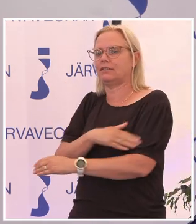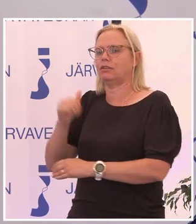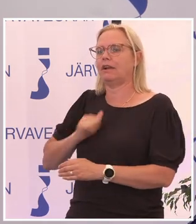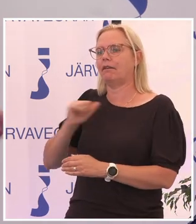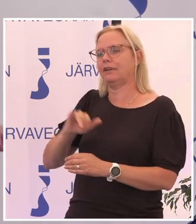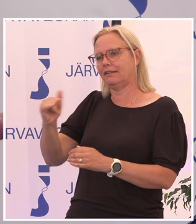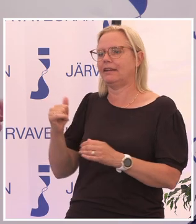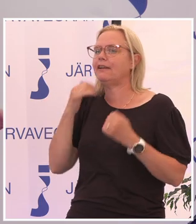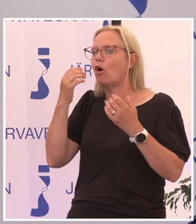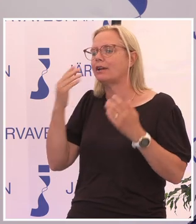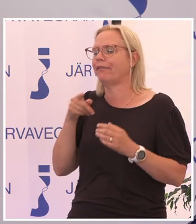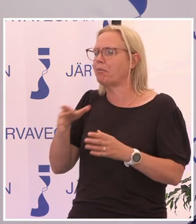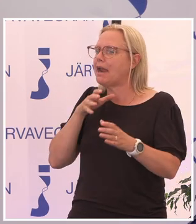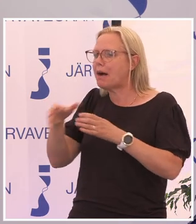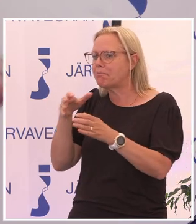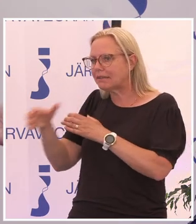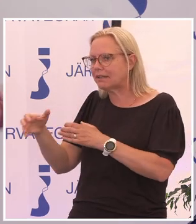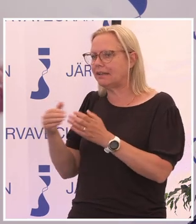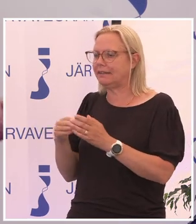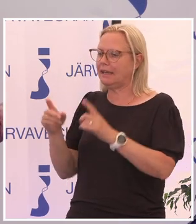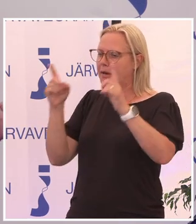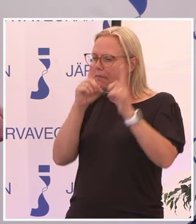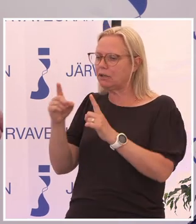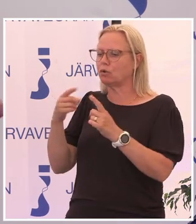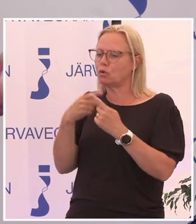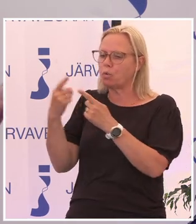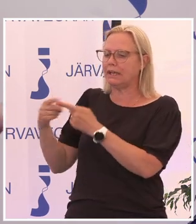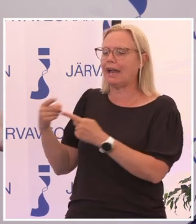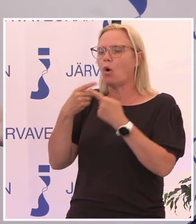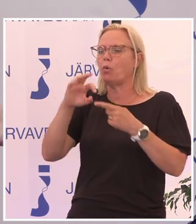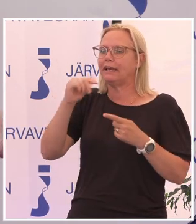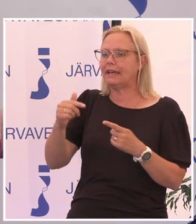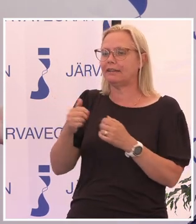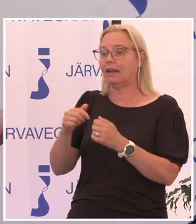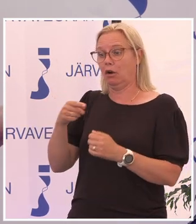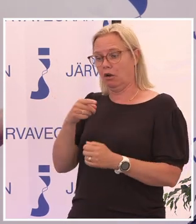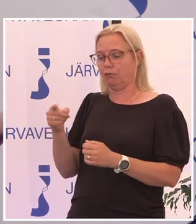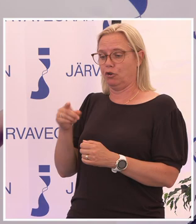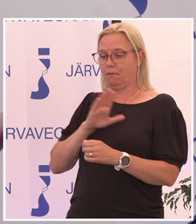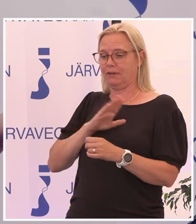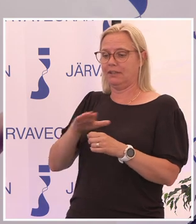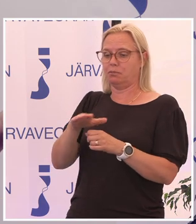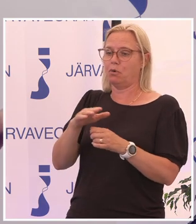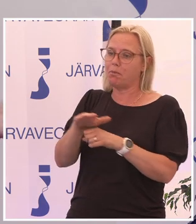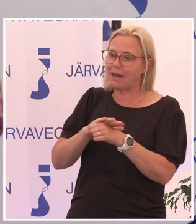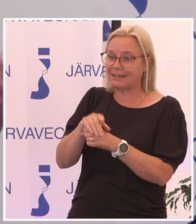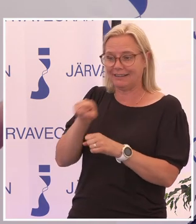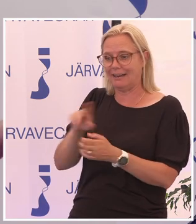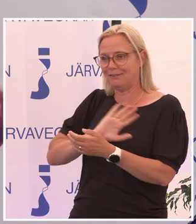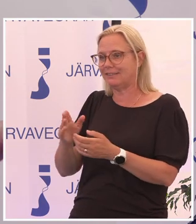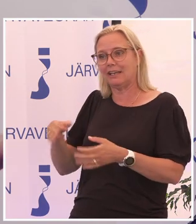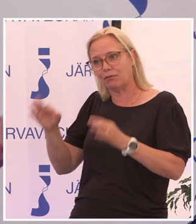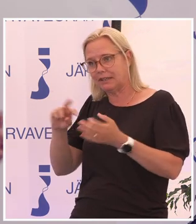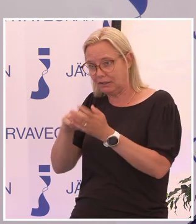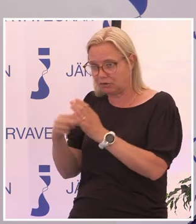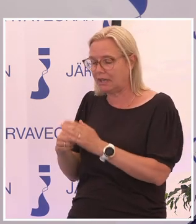är också anpassade utifrån människors olikheter egentligen, därför att de säljs på marknader när det inte finns offentliga system. Och det